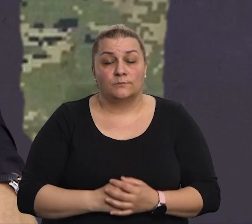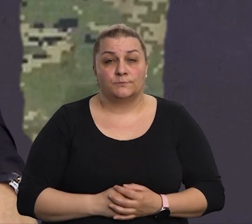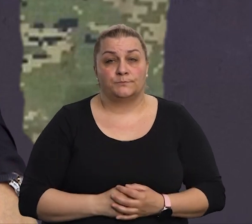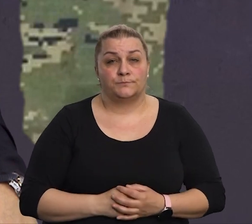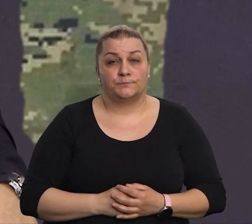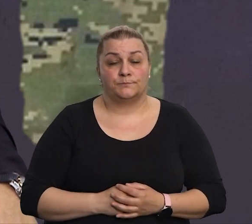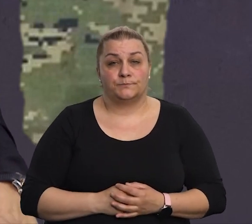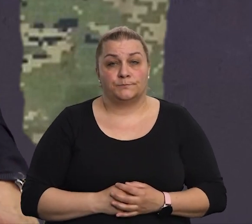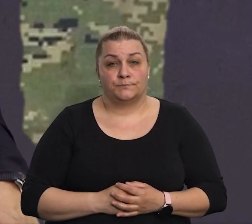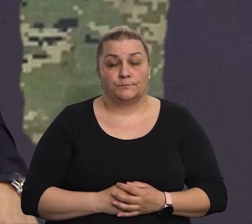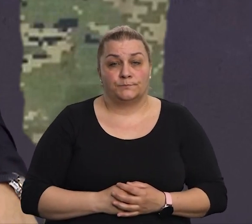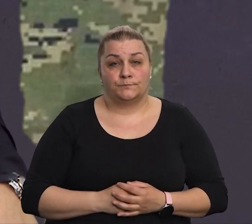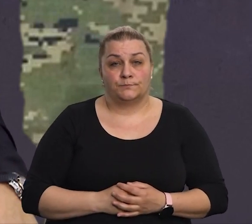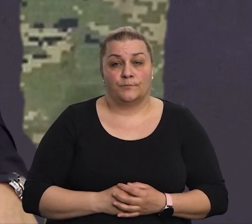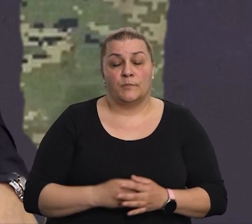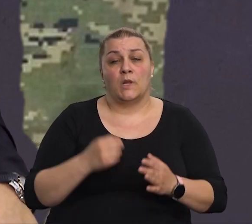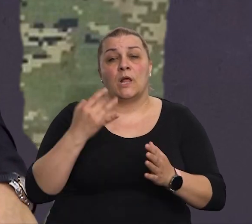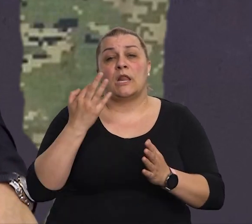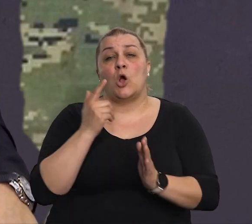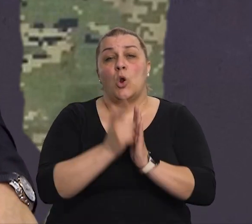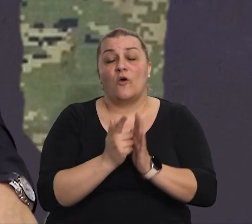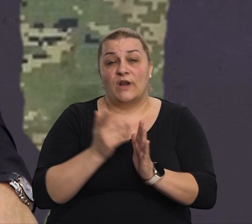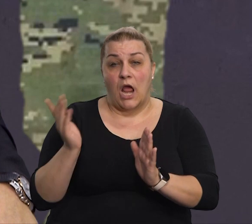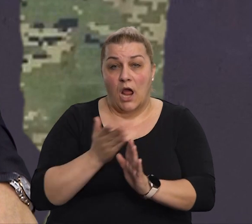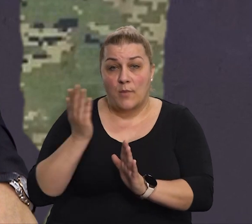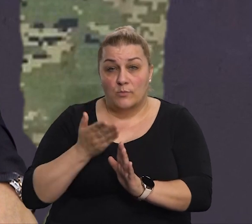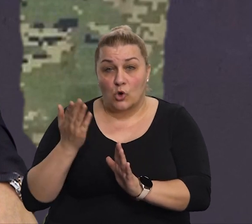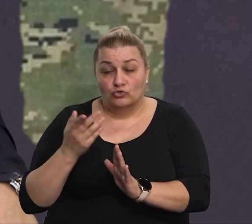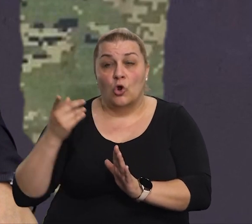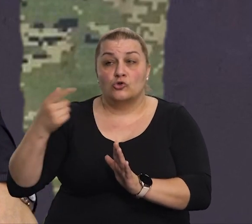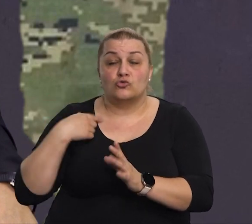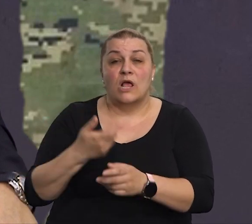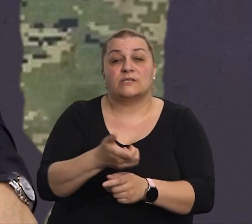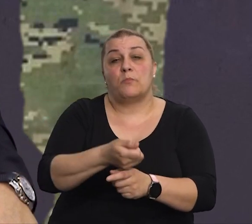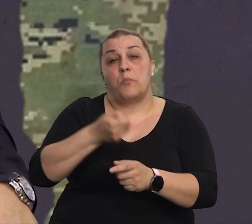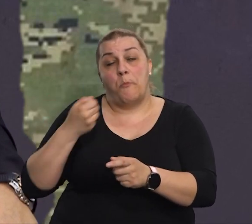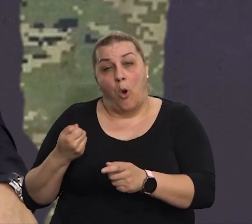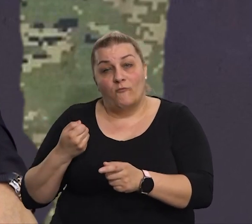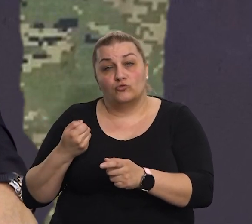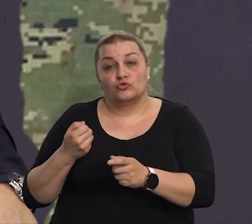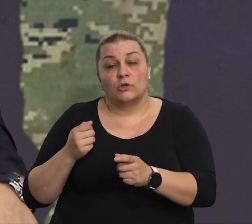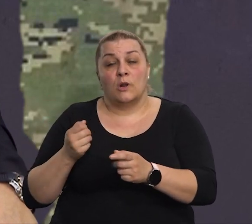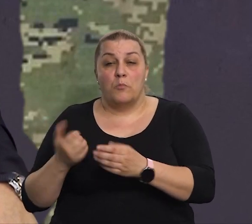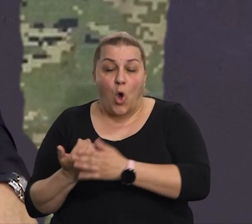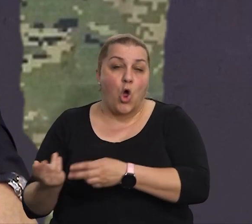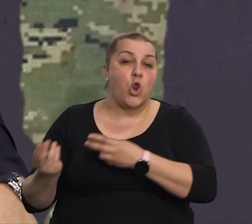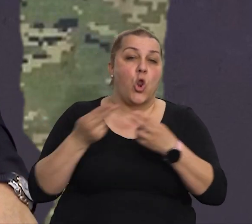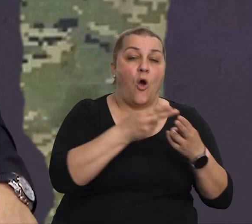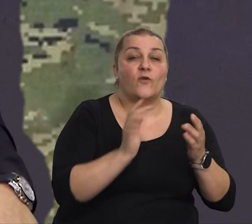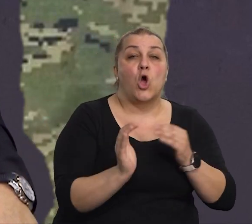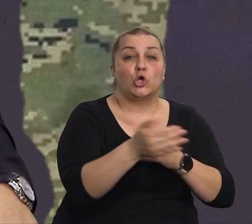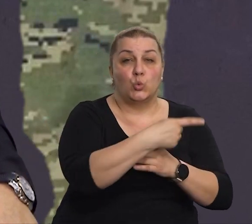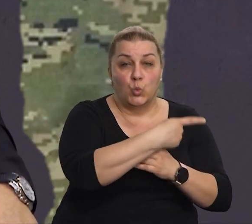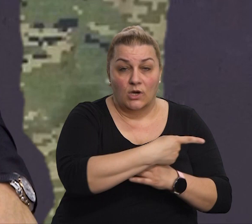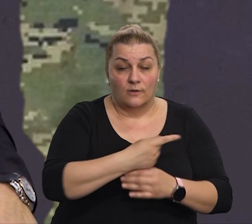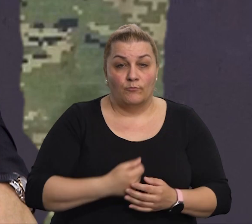Da bi nakon nekoliko vremena bili povučeni, otešli smo na jug, ponovno. i